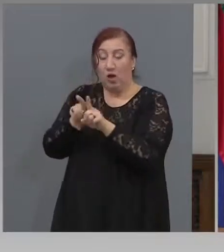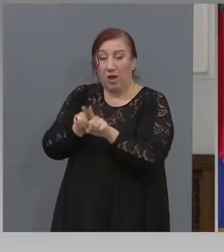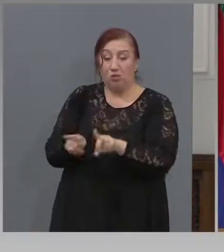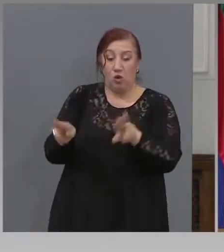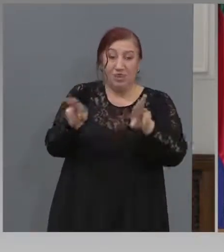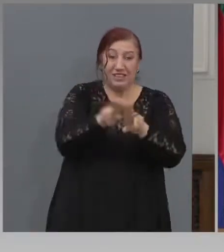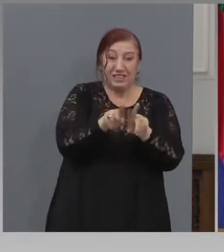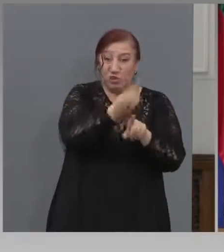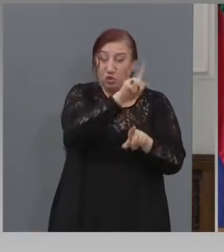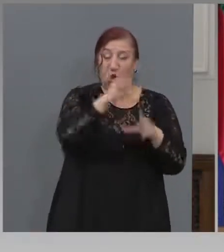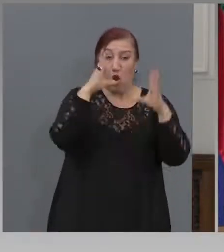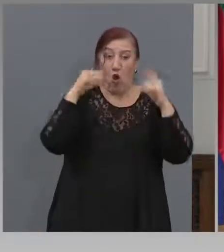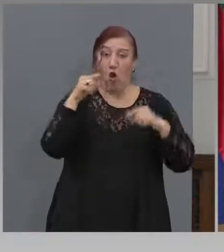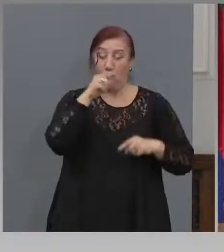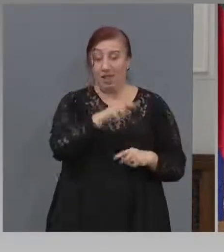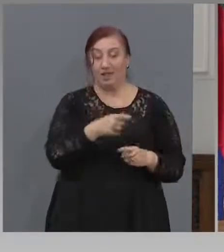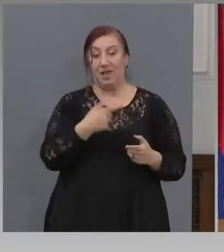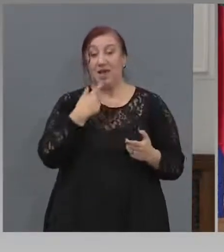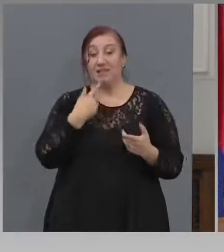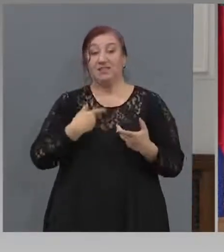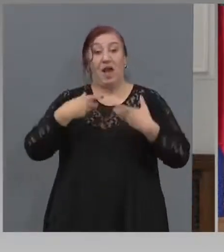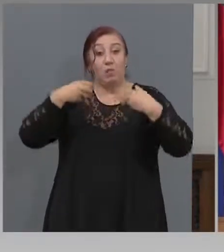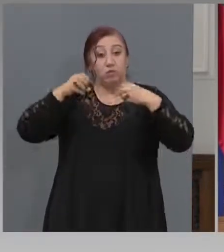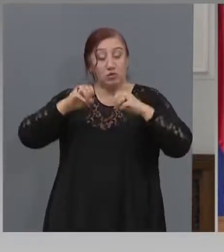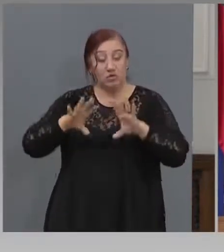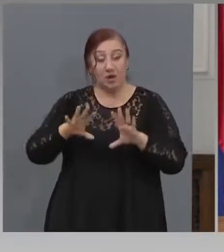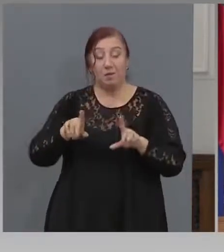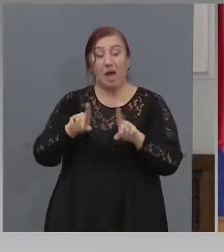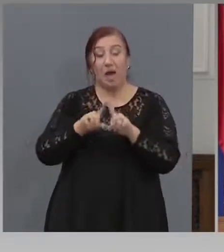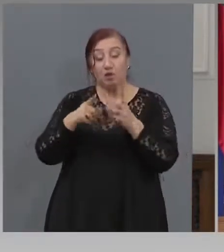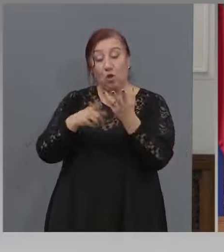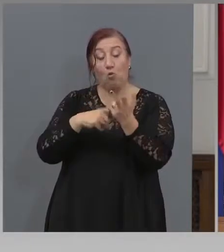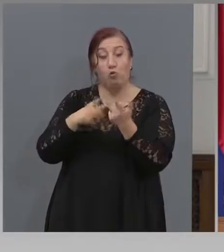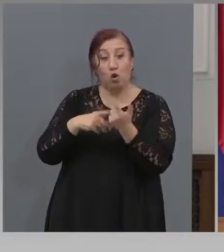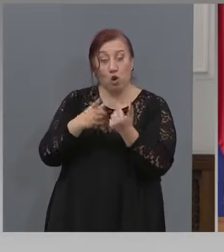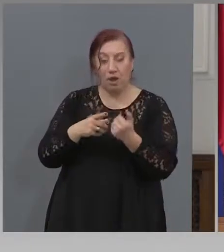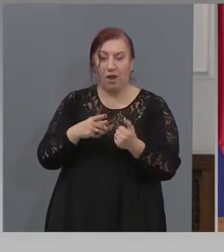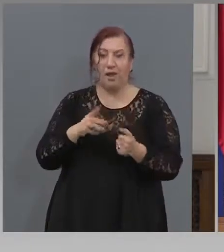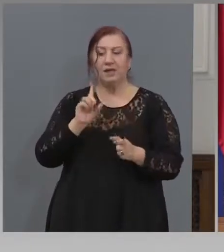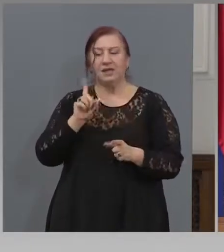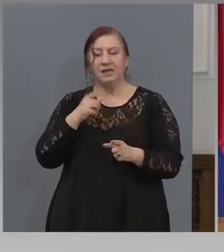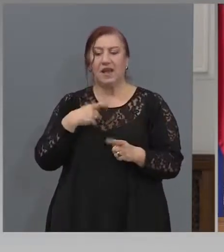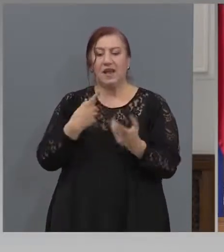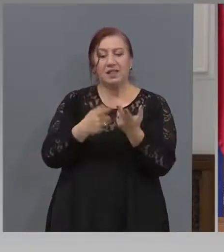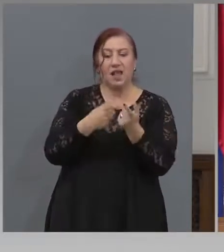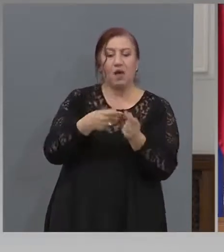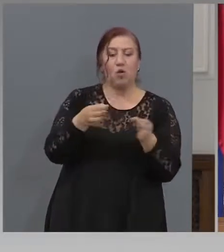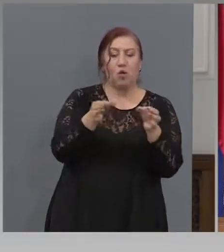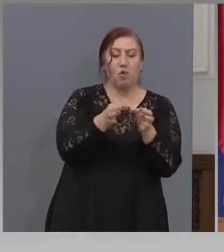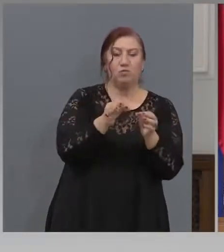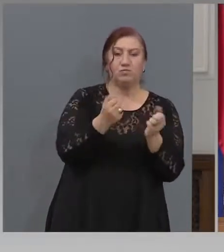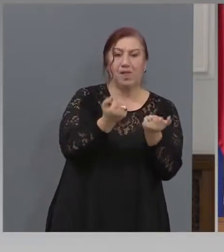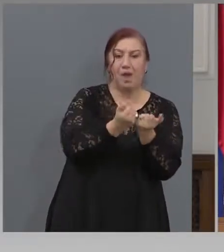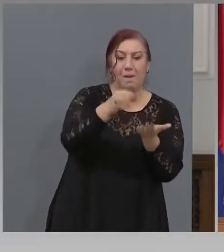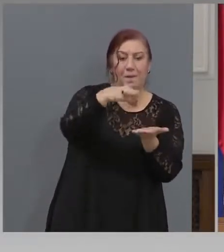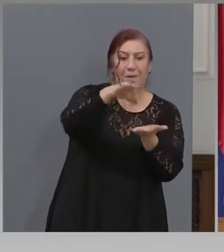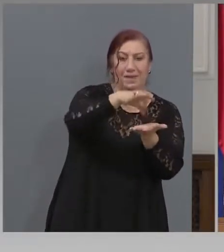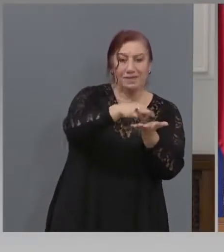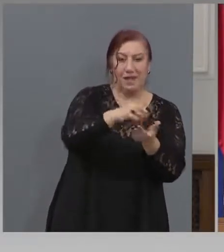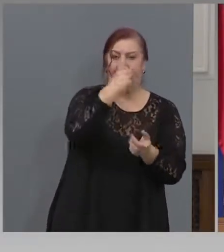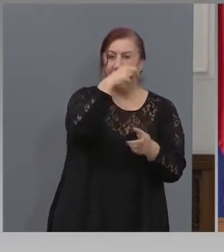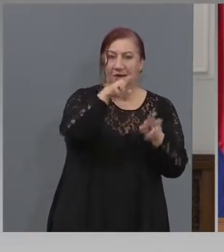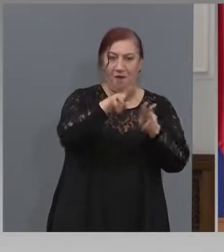Затова си го позволихме, като бройка, ако гледате бройките, защото са на няколко места. Видин, където ни избухна,